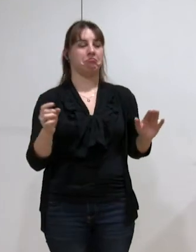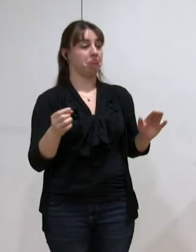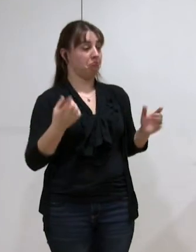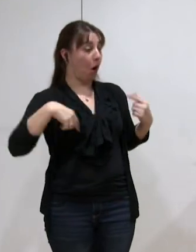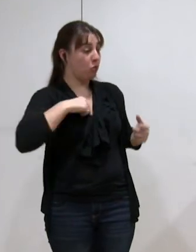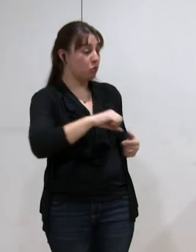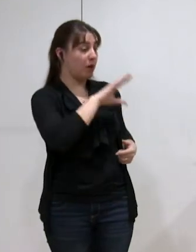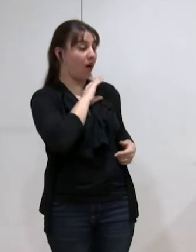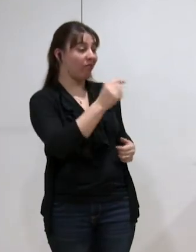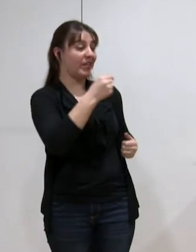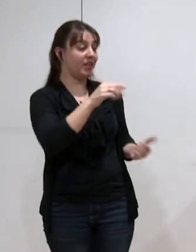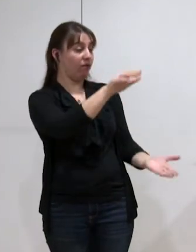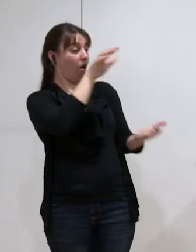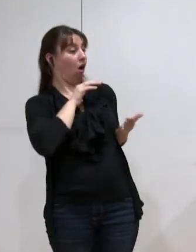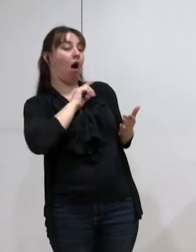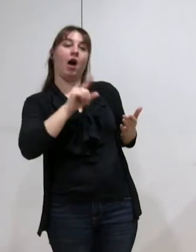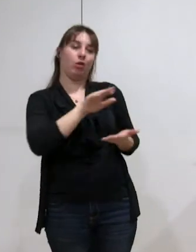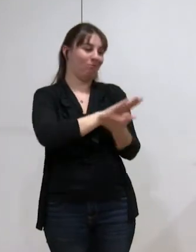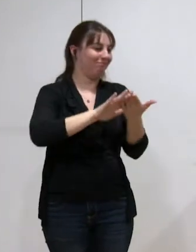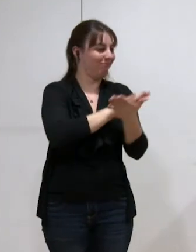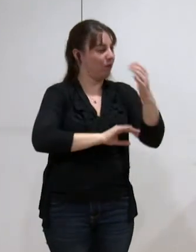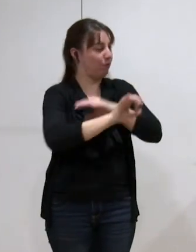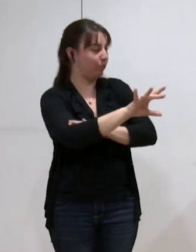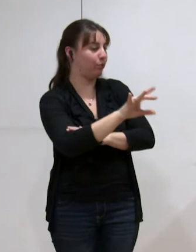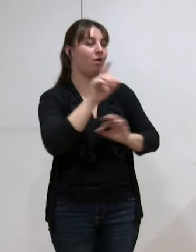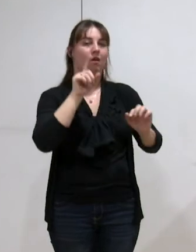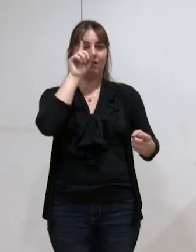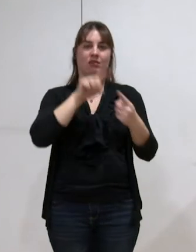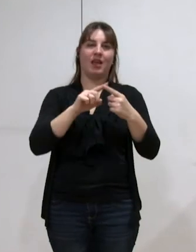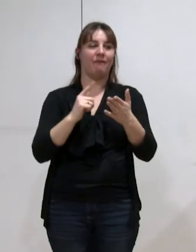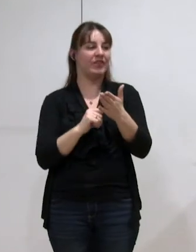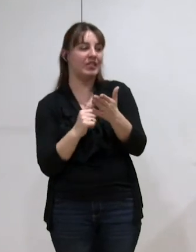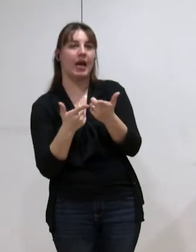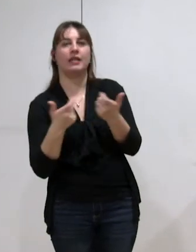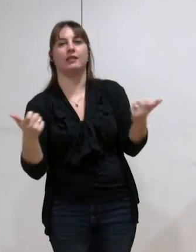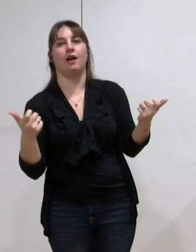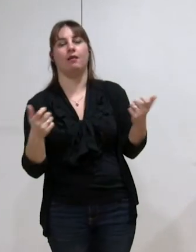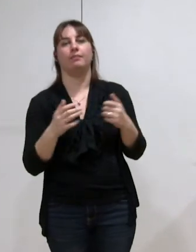ces inconvénients et cette augmentation de la fiscalité. Mais on est dans un système